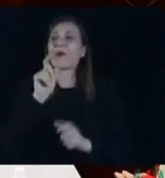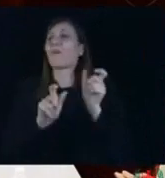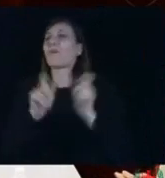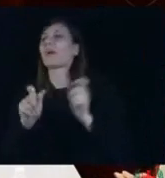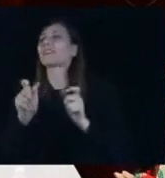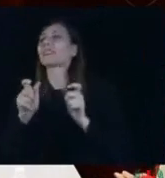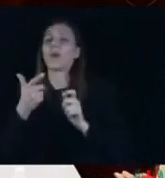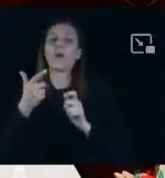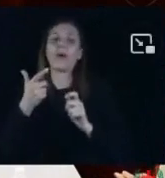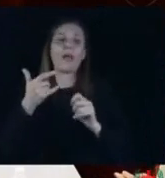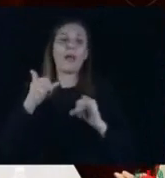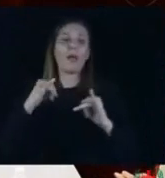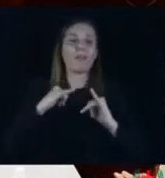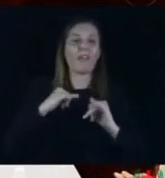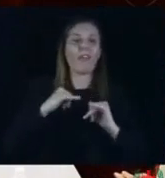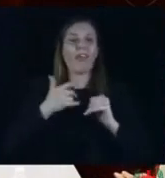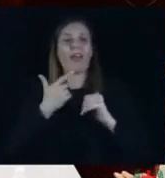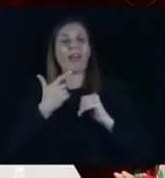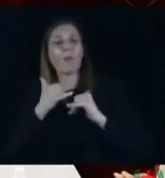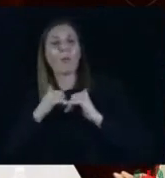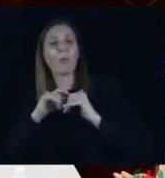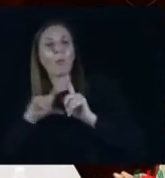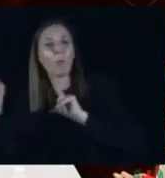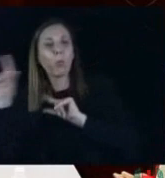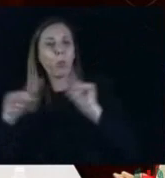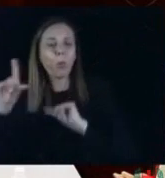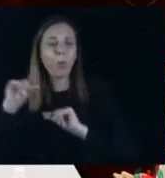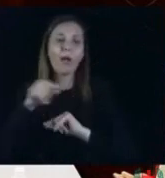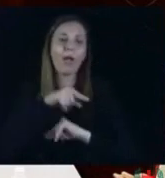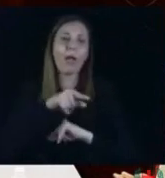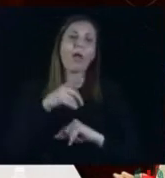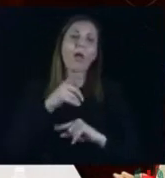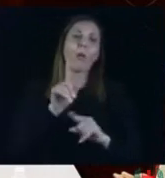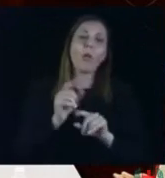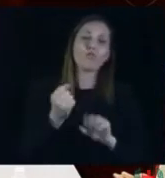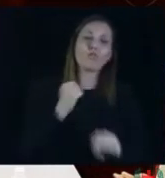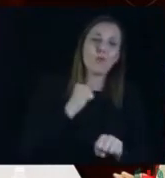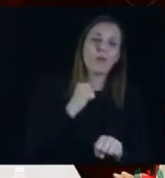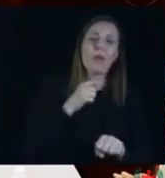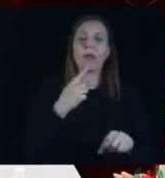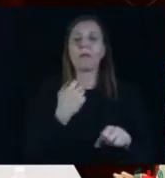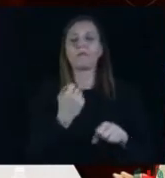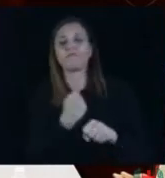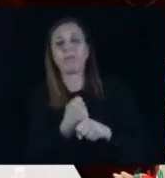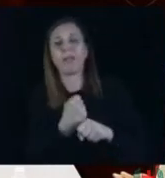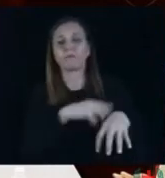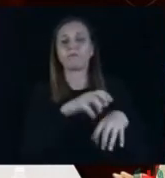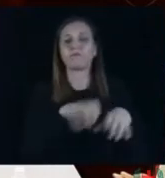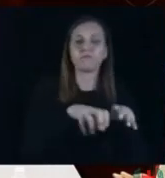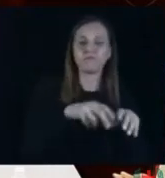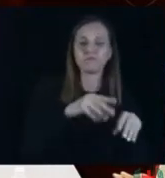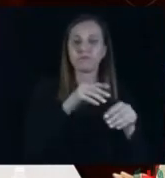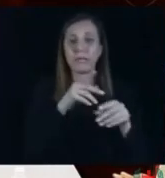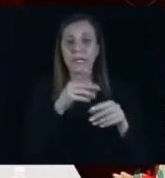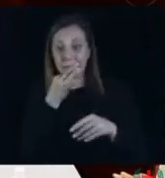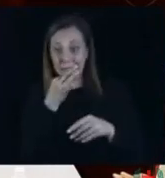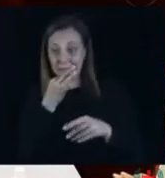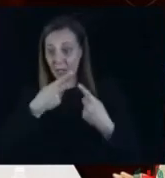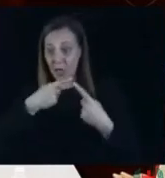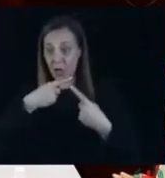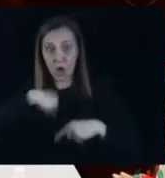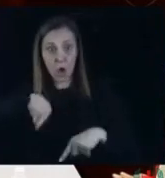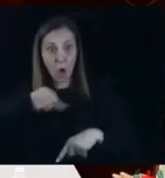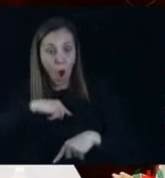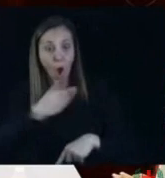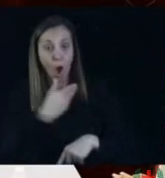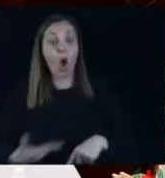eccetera. Io credo che siamo arrivati a un punto in cui, credo che questo Consiglio, che noi colleghi consiglieri